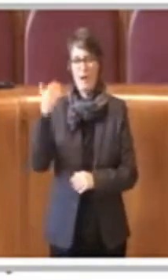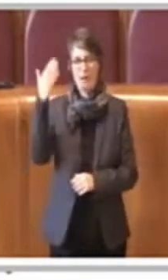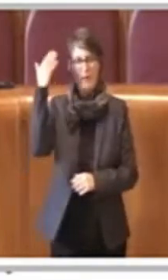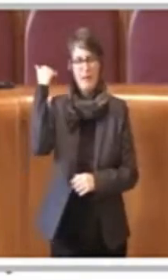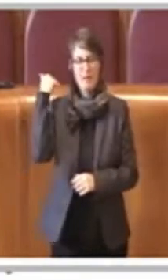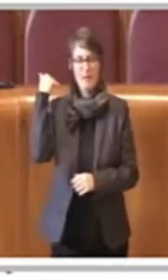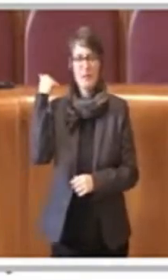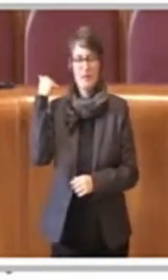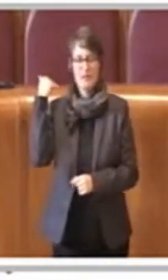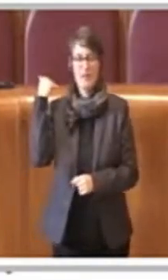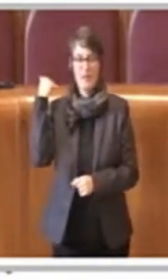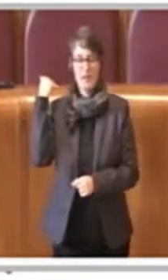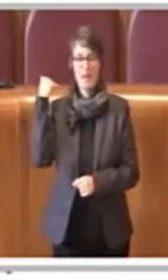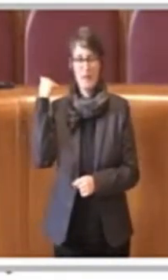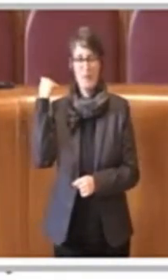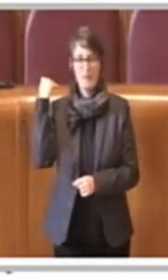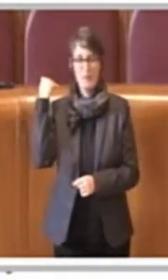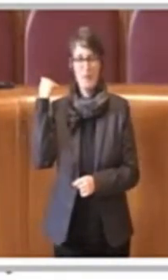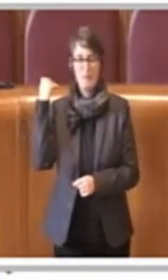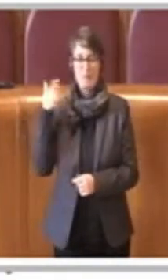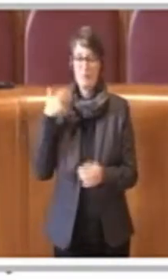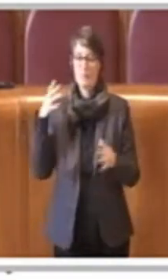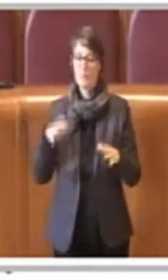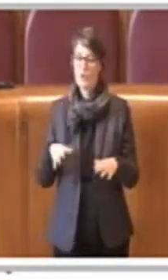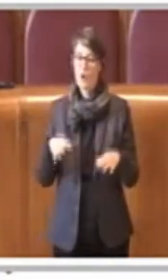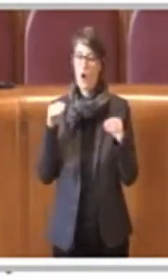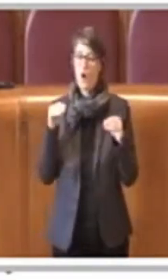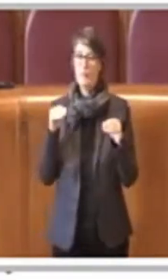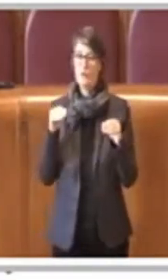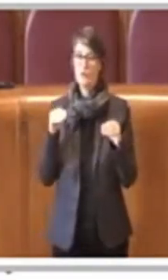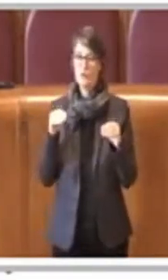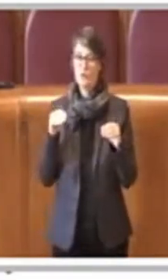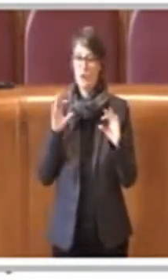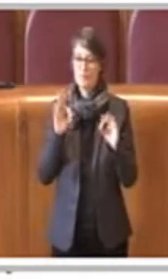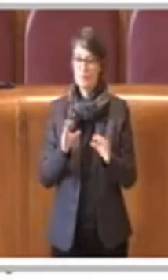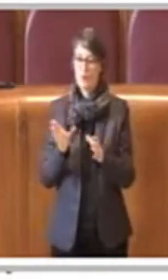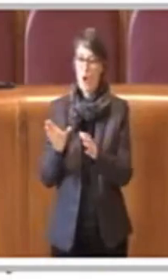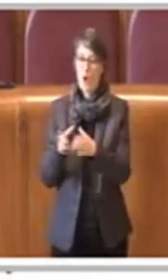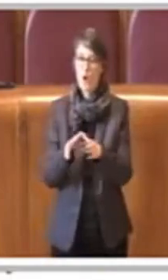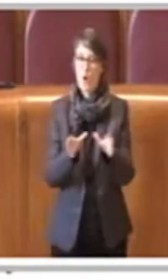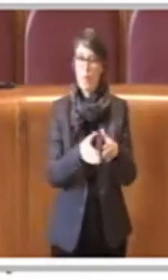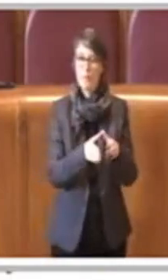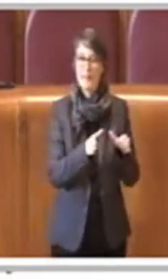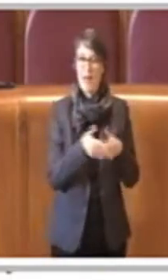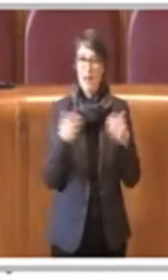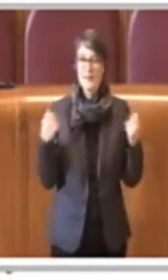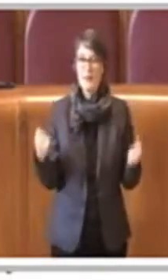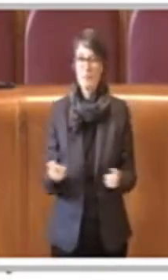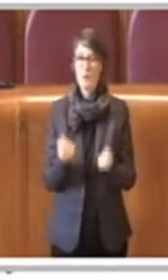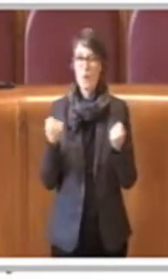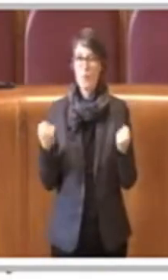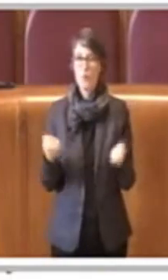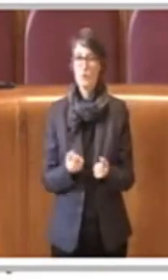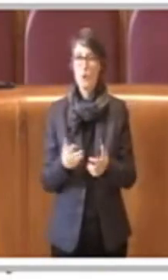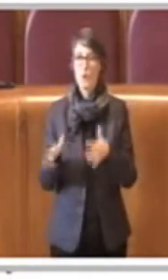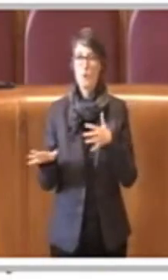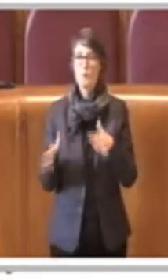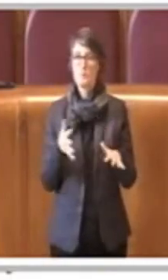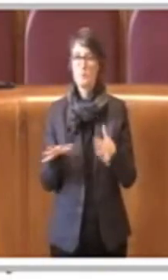discorso che iniziamo con i comitati promotori nacquero in circa un anno e mezzo fa,